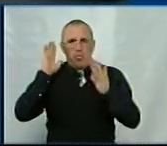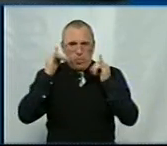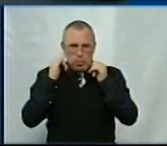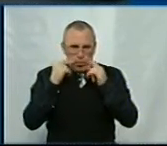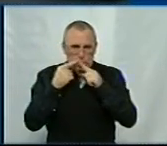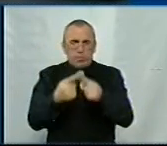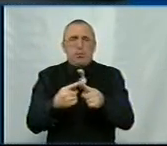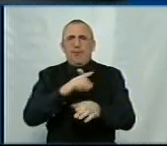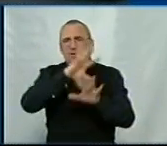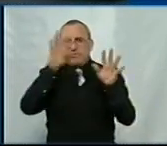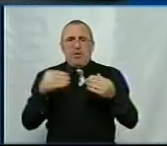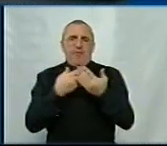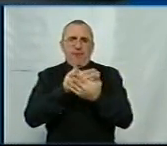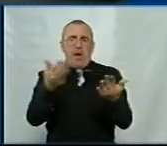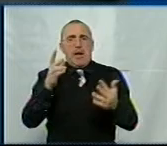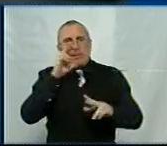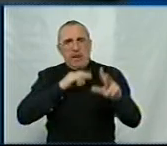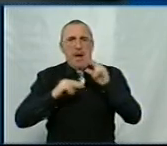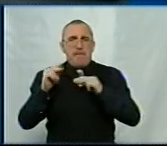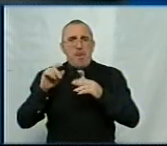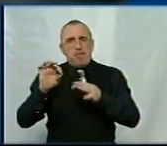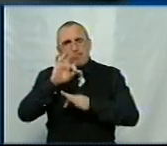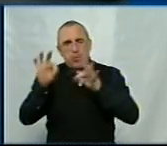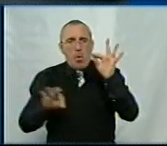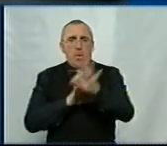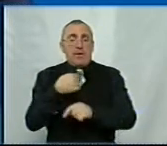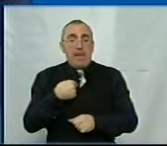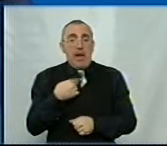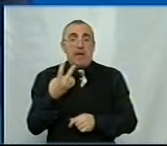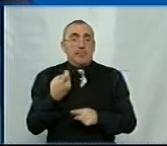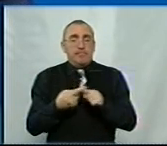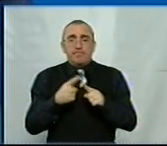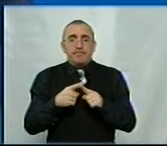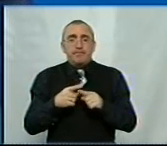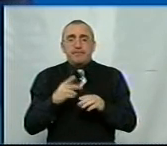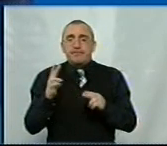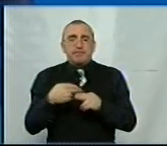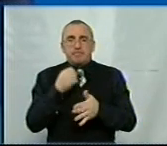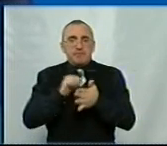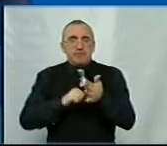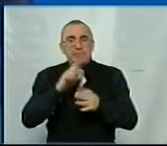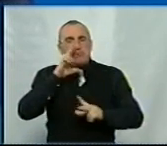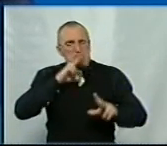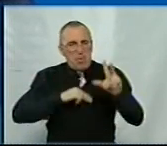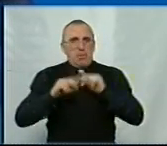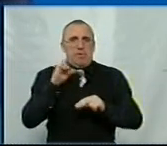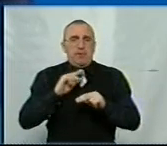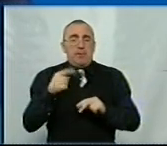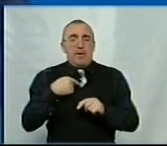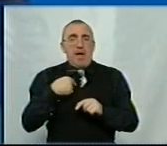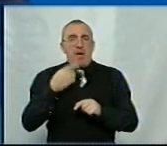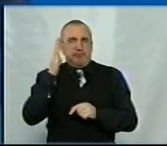усіх ваших намаганнях цих проєктів? Я на це небезпідставно сподіваюся, я